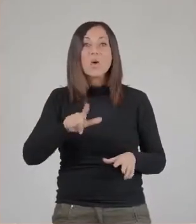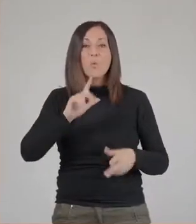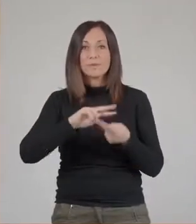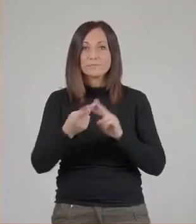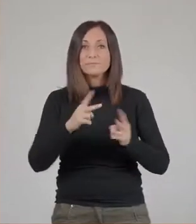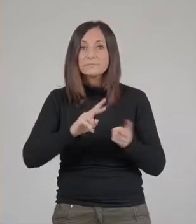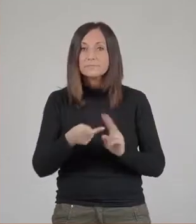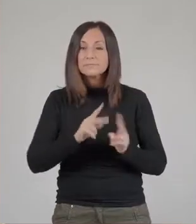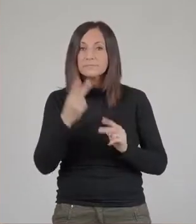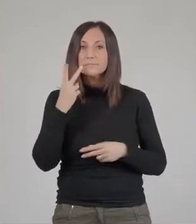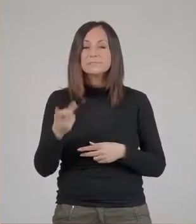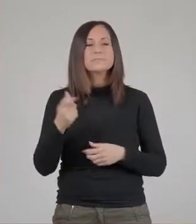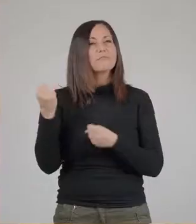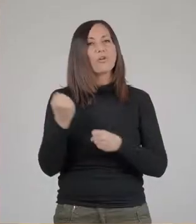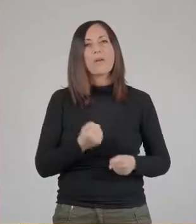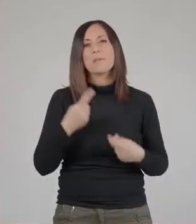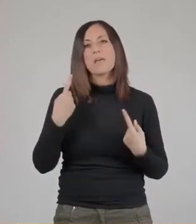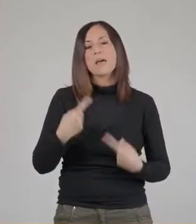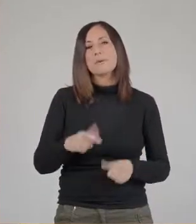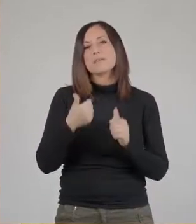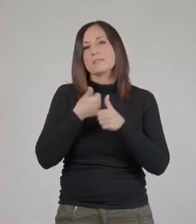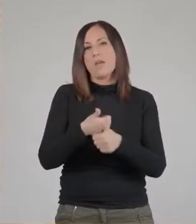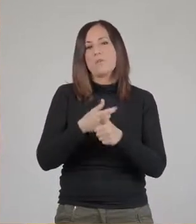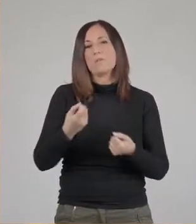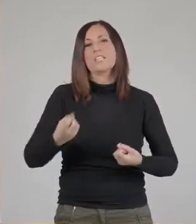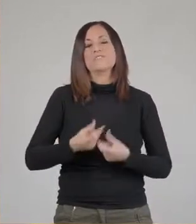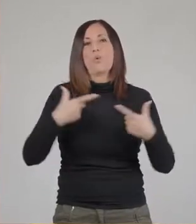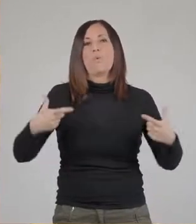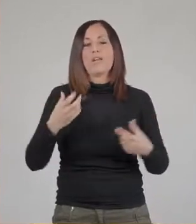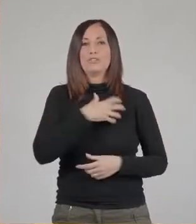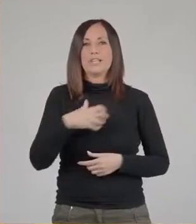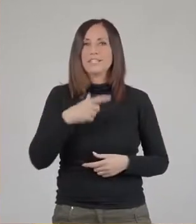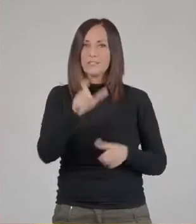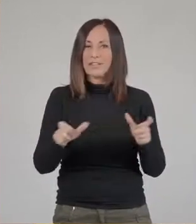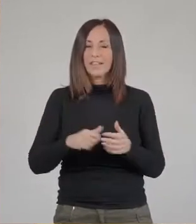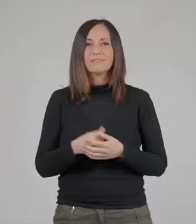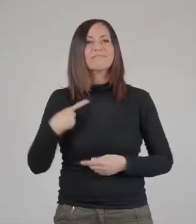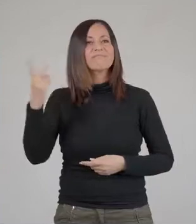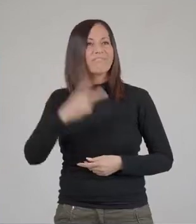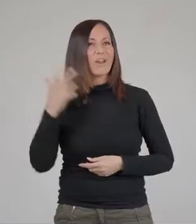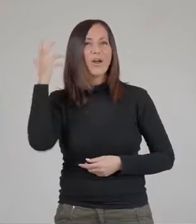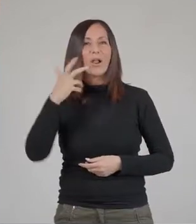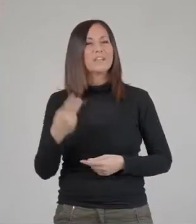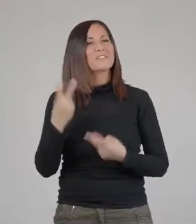lingue diverse, che costituiscono gli elementi fondamentali da seguire per sviluppare la scienza dei cittadini.